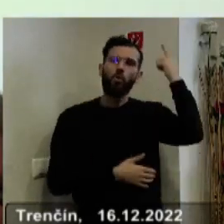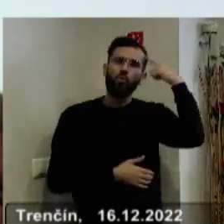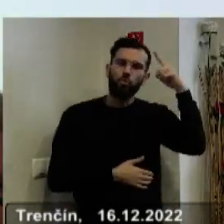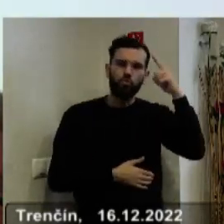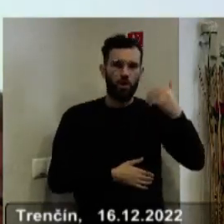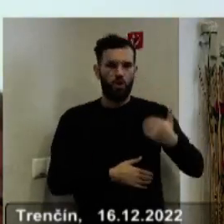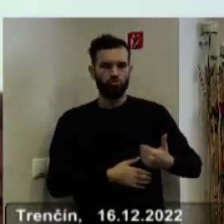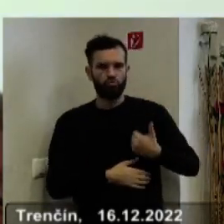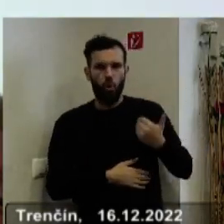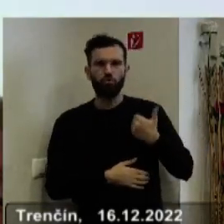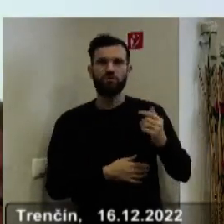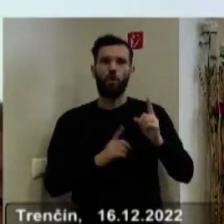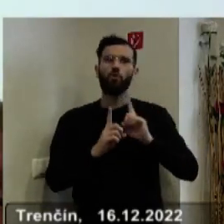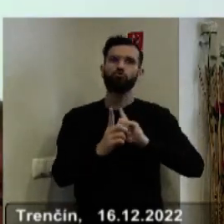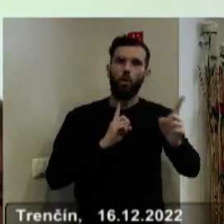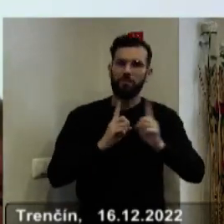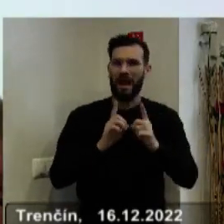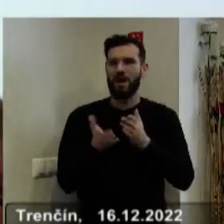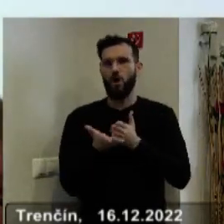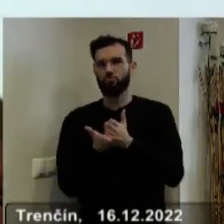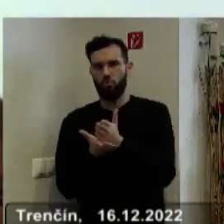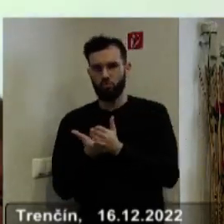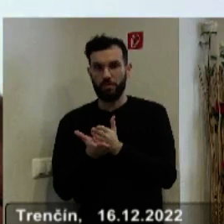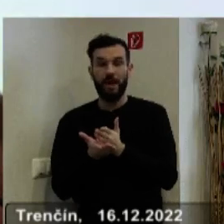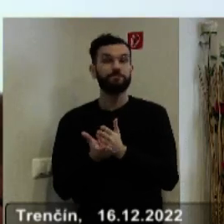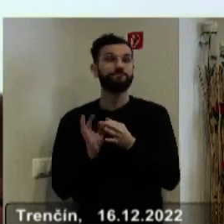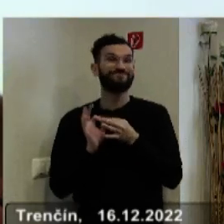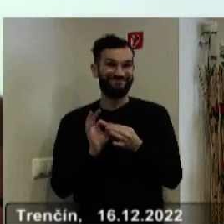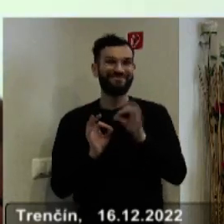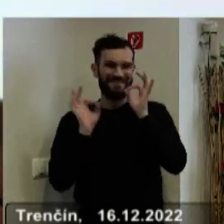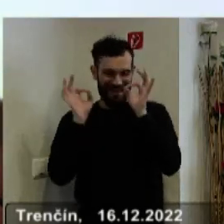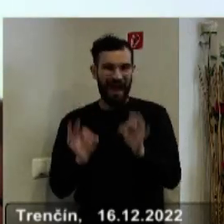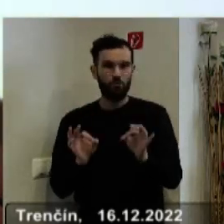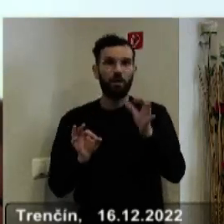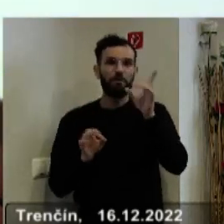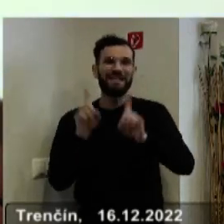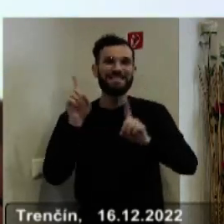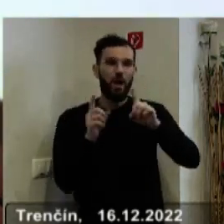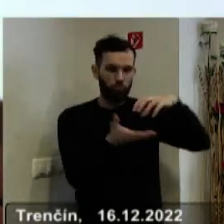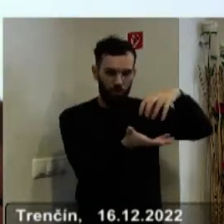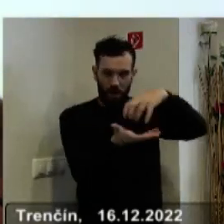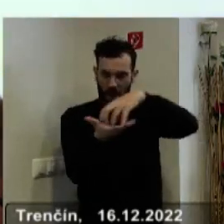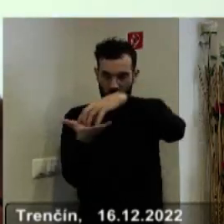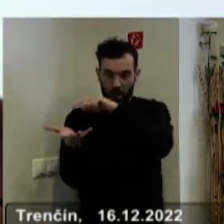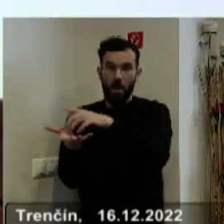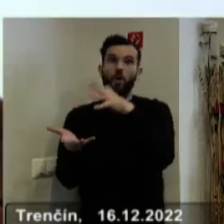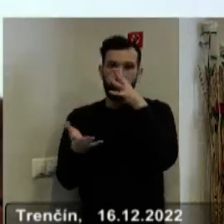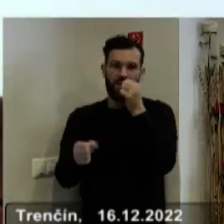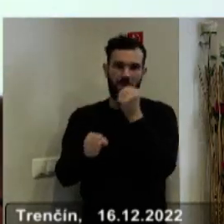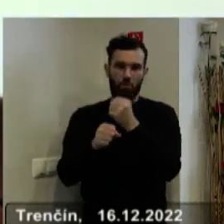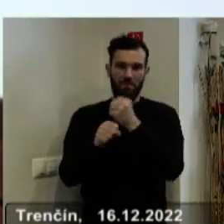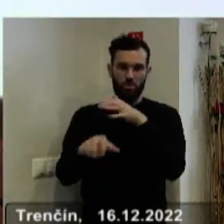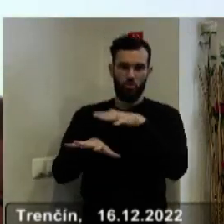služieb a dopravy sú uvedené jednotlivé subjekty, ktoré, kde budeme vykonávať kontrolu hospodárenia a